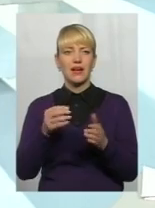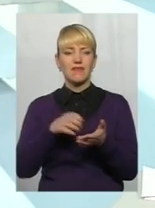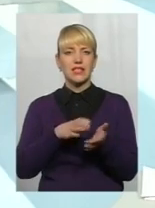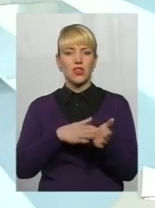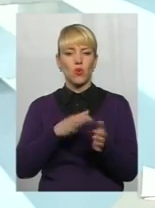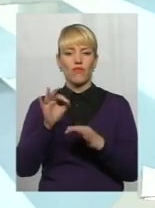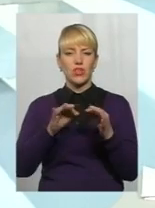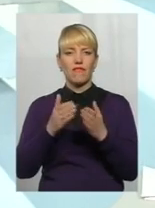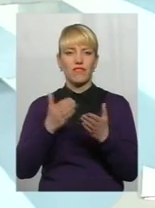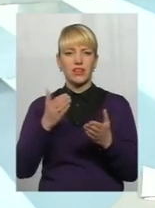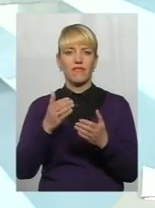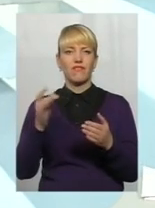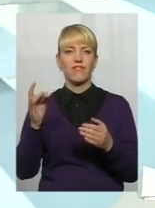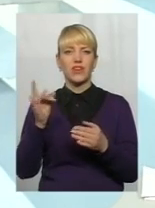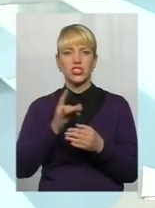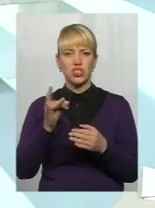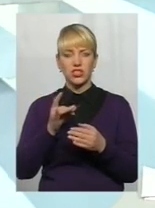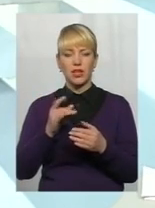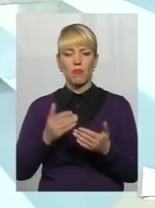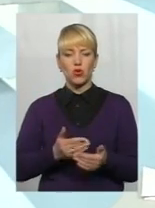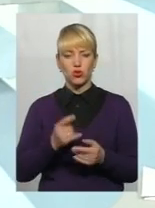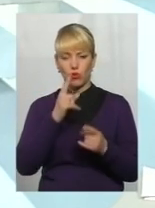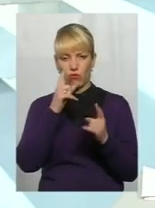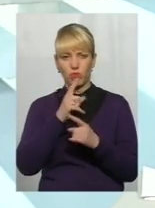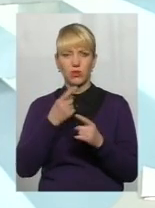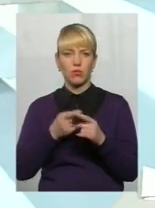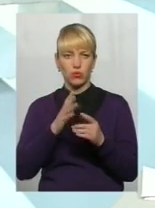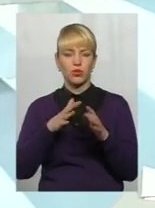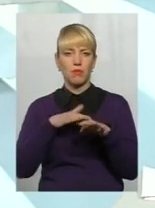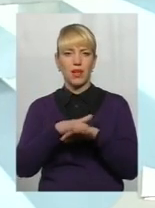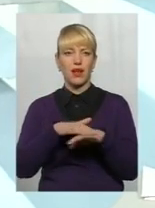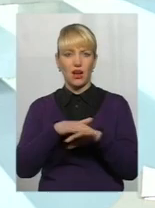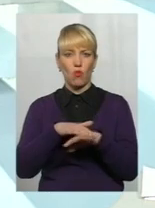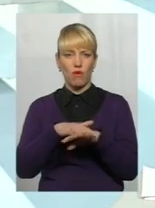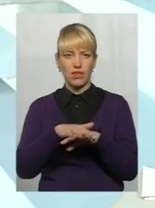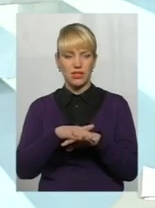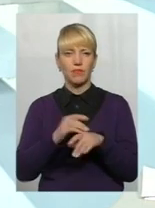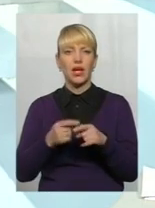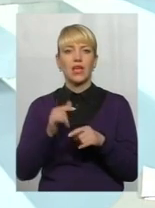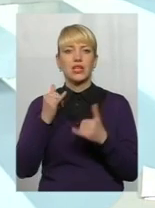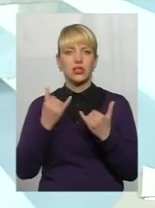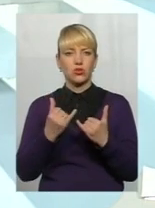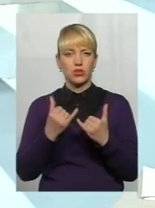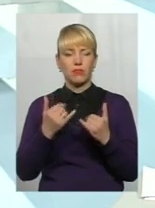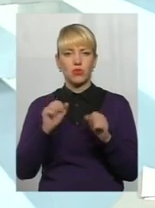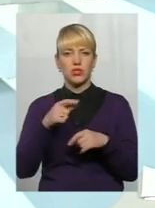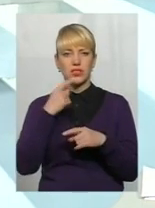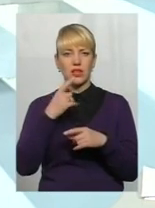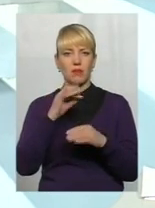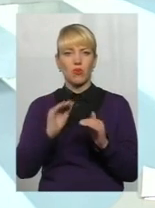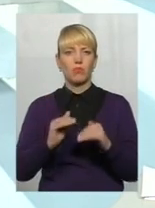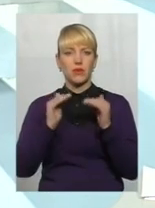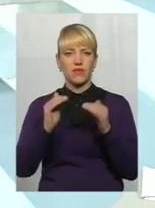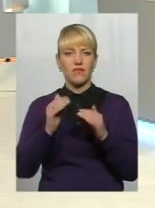відсотках від величини прожиткового мінімуму, вони будуть в нас перераховані. Тут ми можемо сказати про підвищення